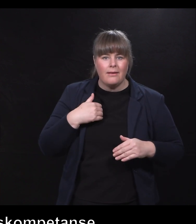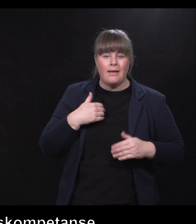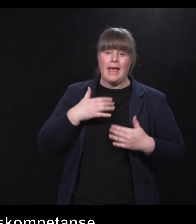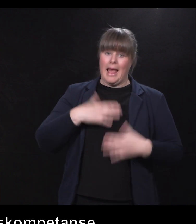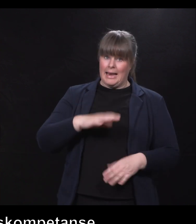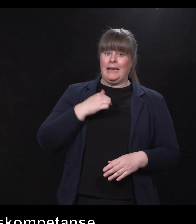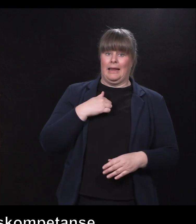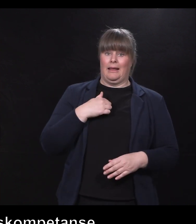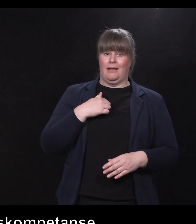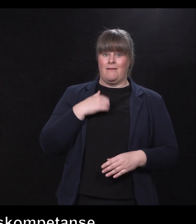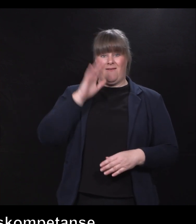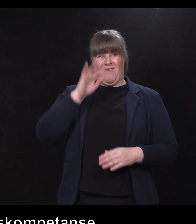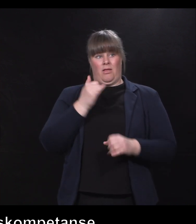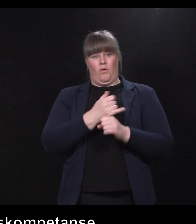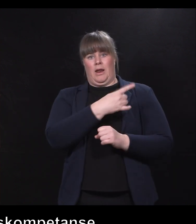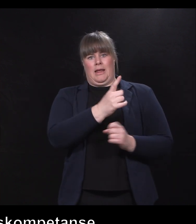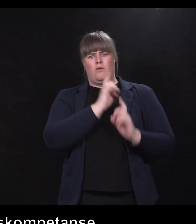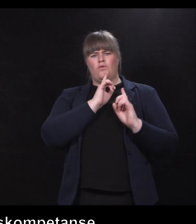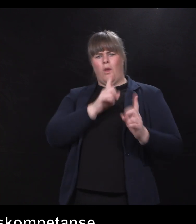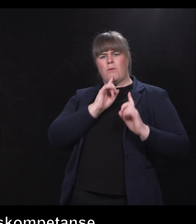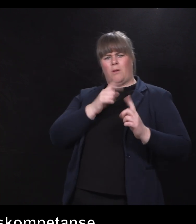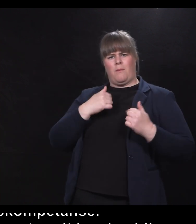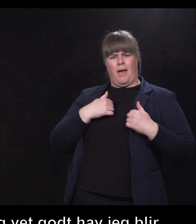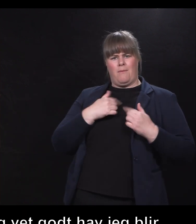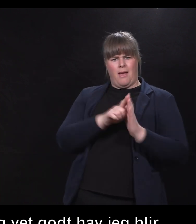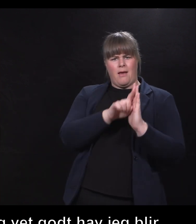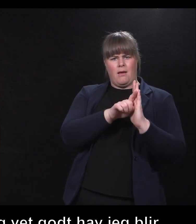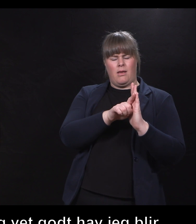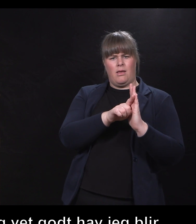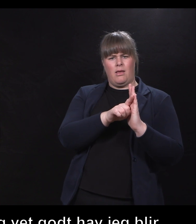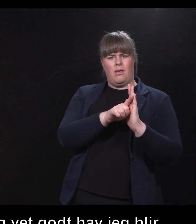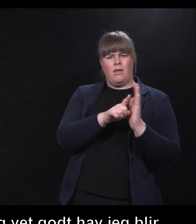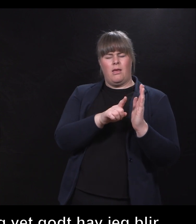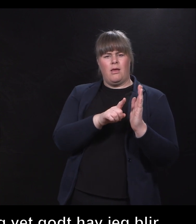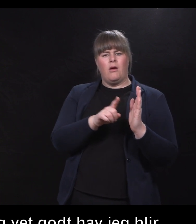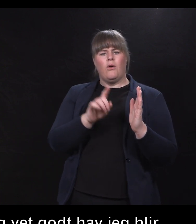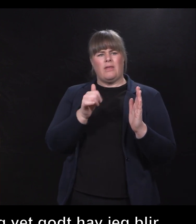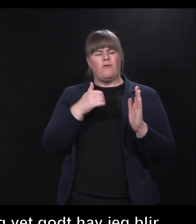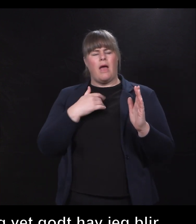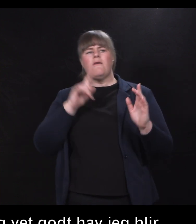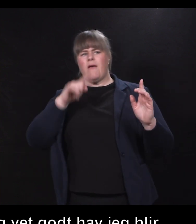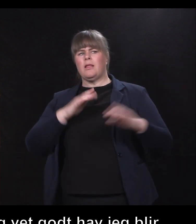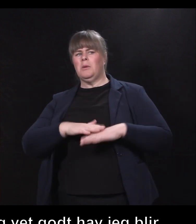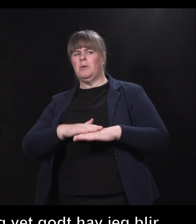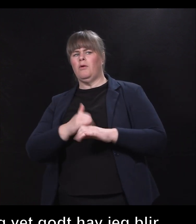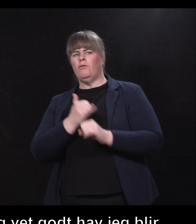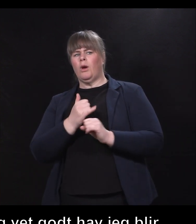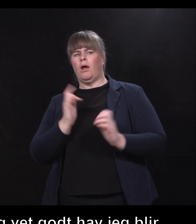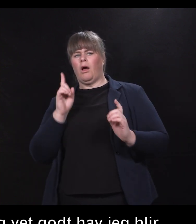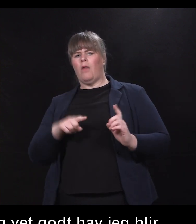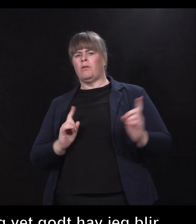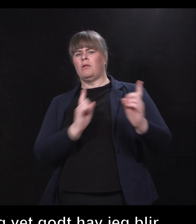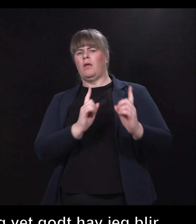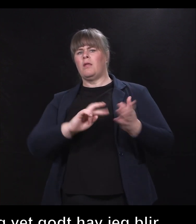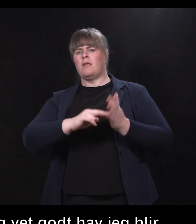hva jeg blir dømt for med en gang. Og det gjør at jeg kan møte det førsteinntrykket, men det er også en dom